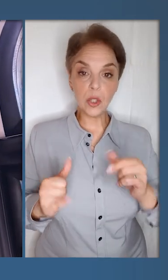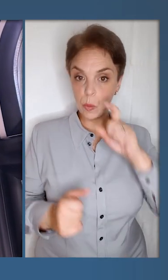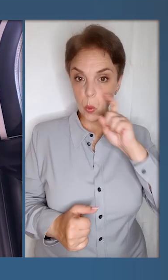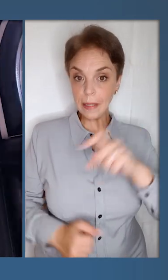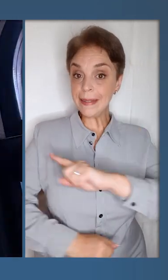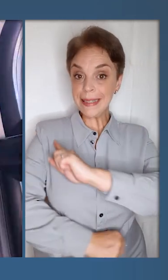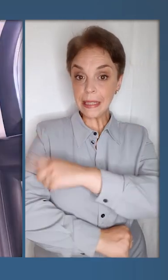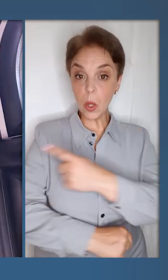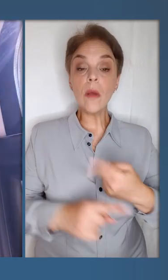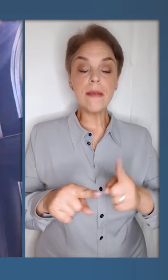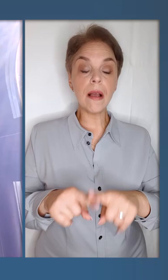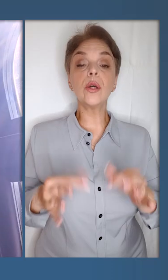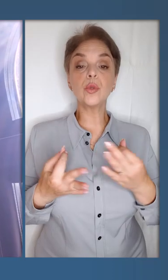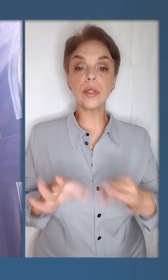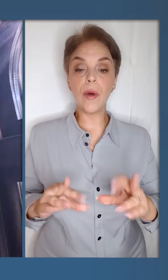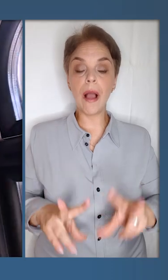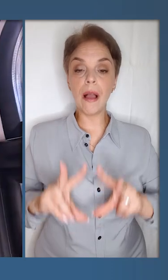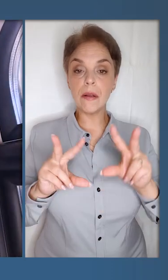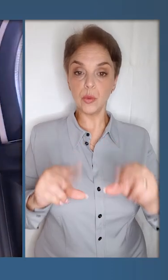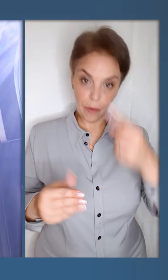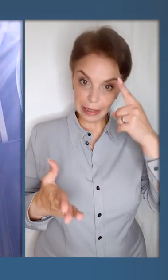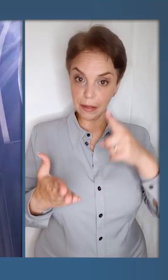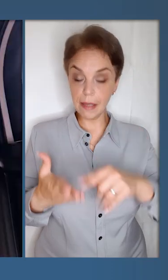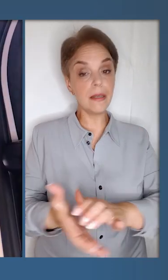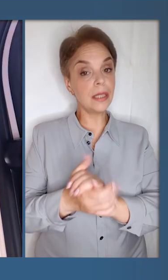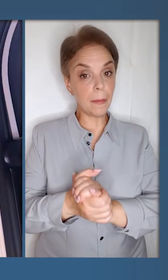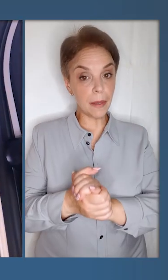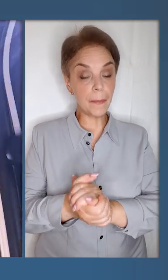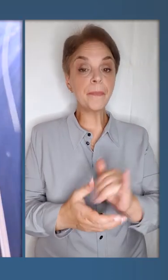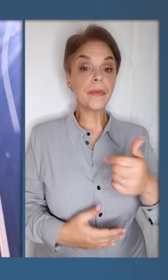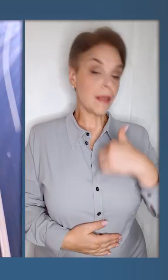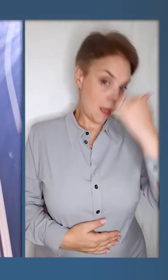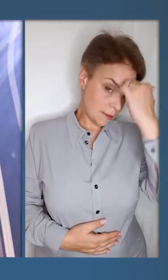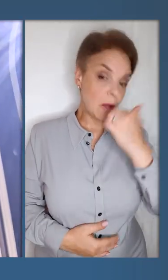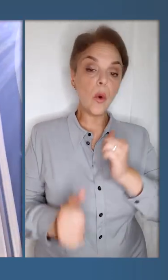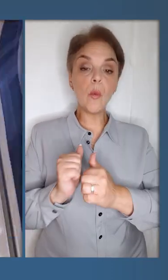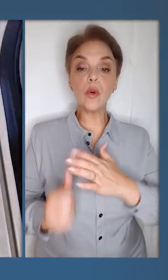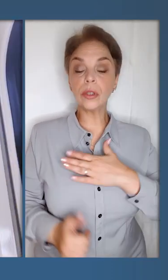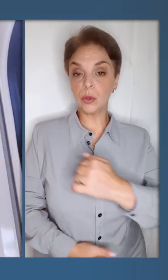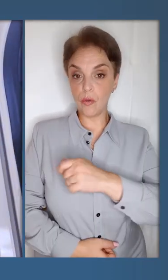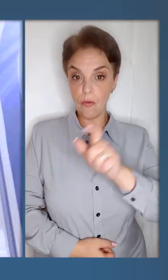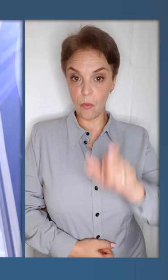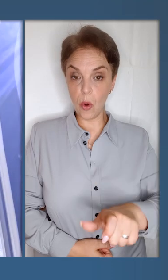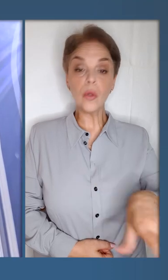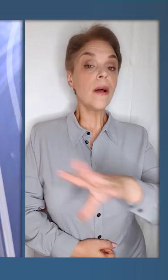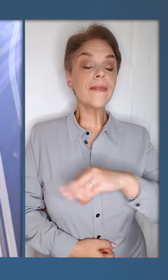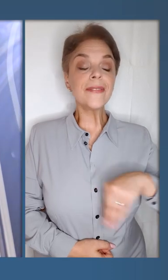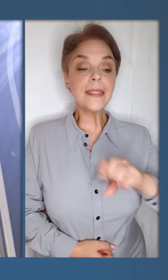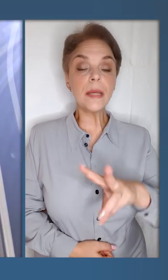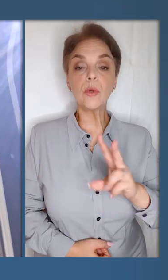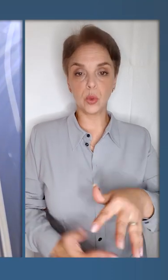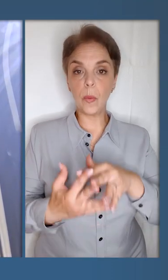забезпечимо Україні силу, яка дозволить гарантувати надійний мир. І я дякую кожному нашому воїну,